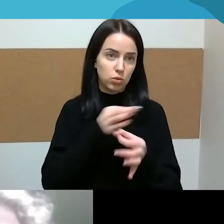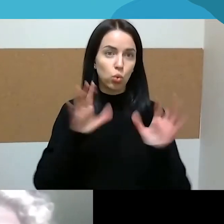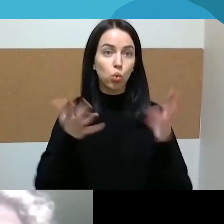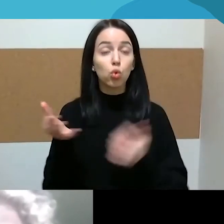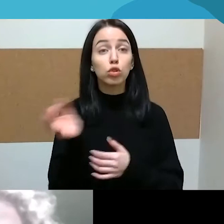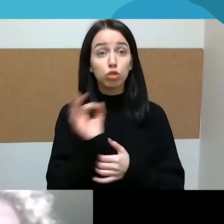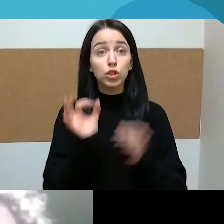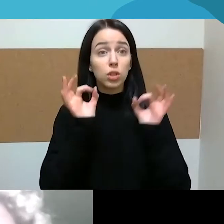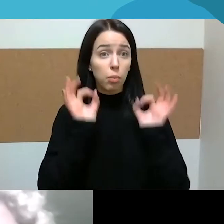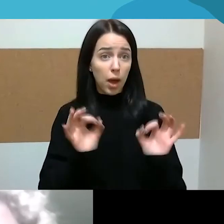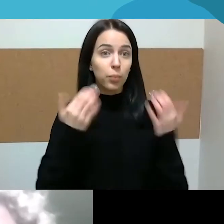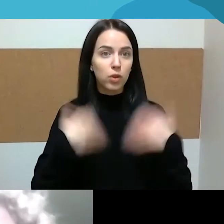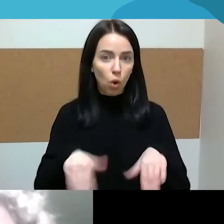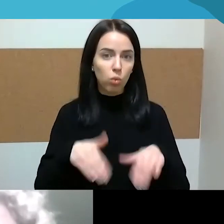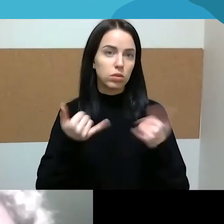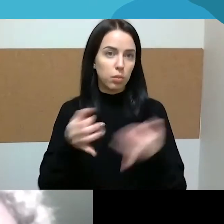apie ką šnekėti.